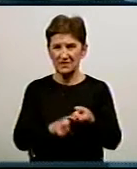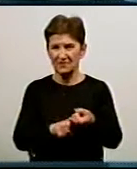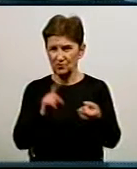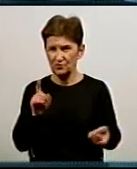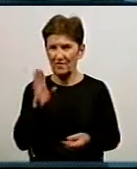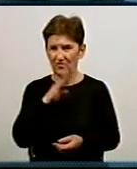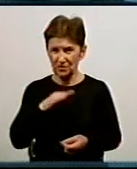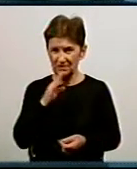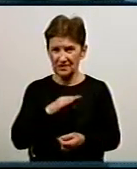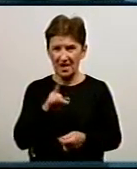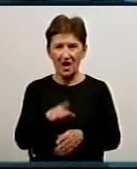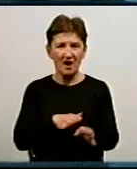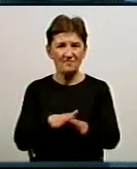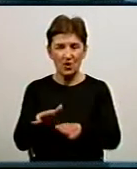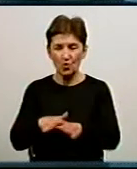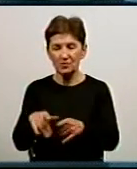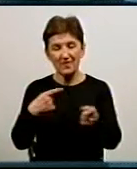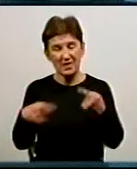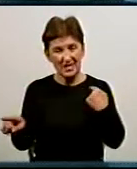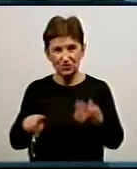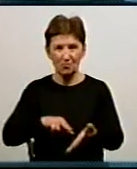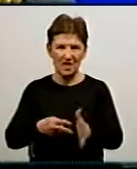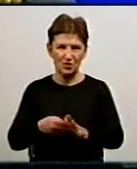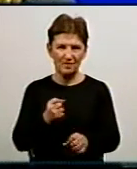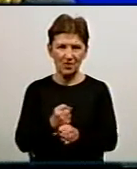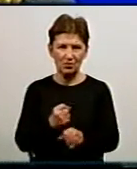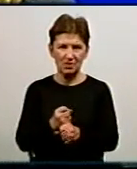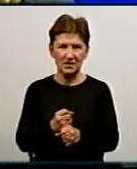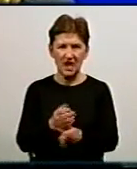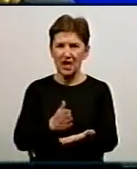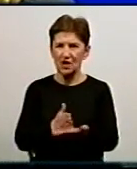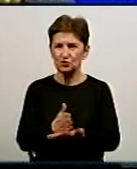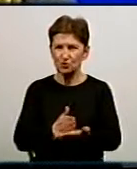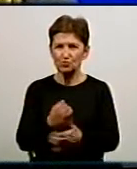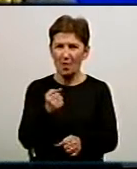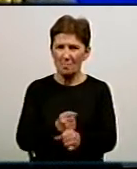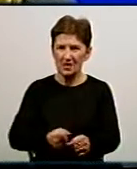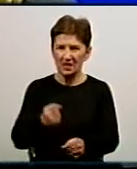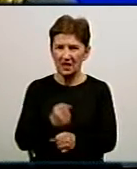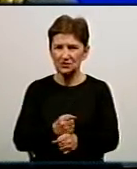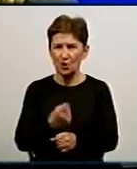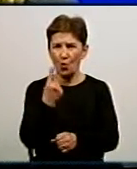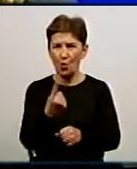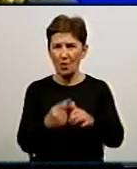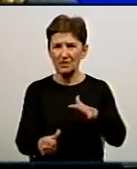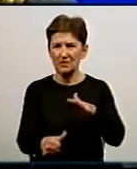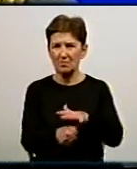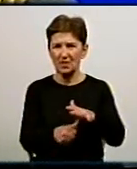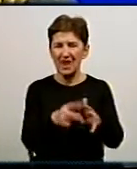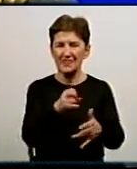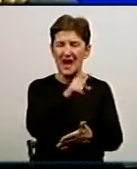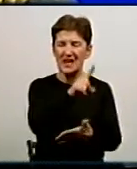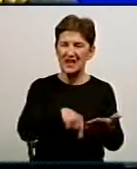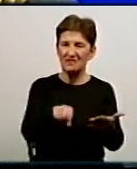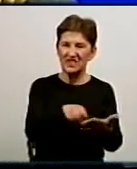звичайно, виконуємо якісь інші планові роботи. Тобто служба водопостачання працює, одна бригада на ліквідацію аварій, а